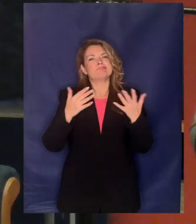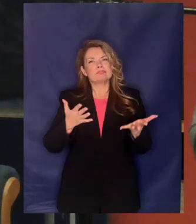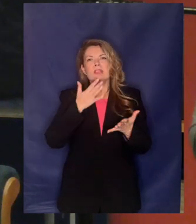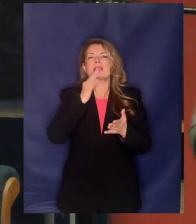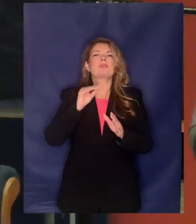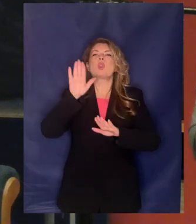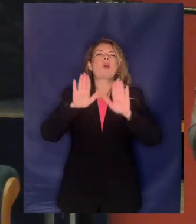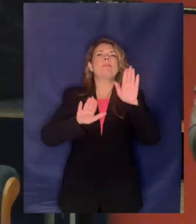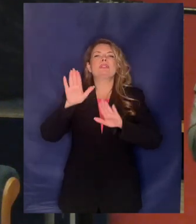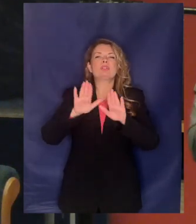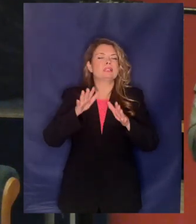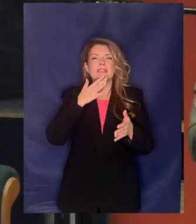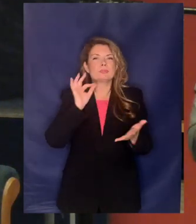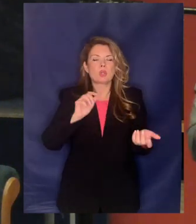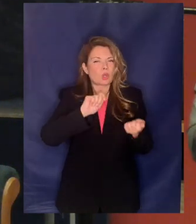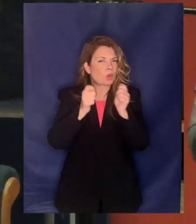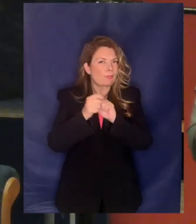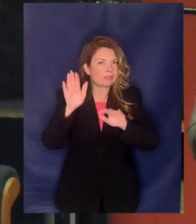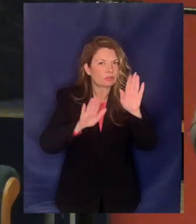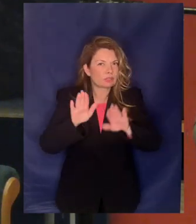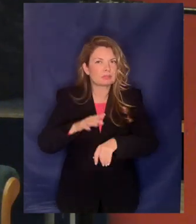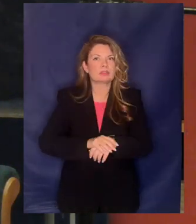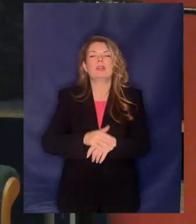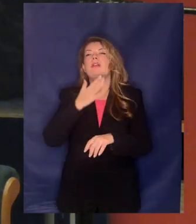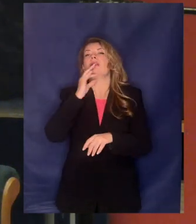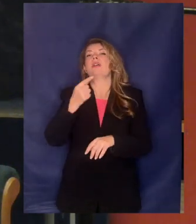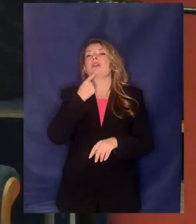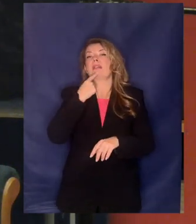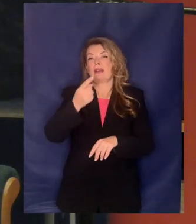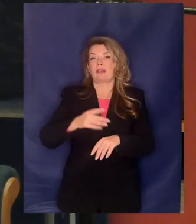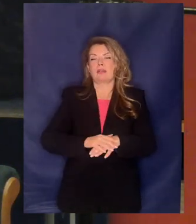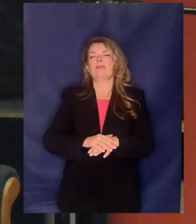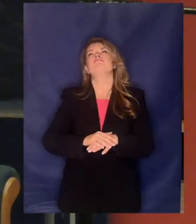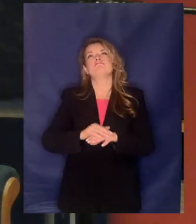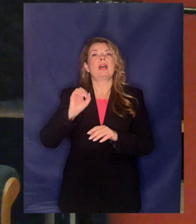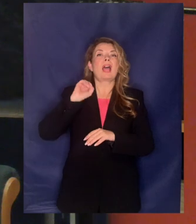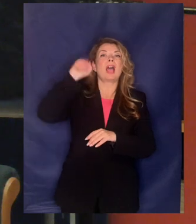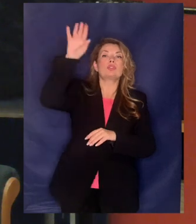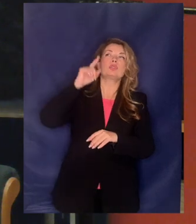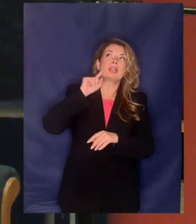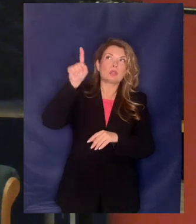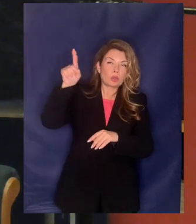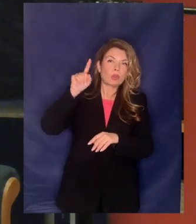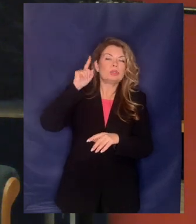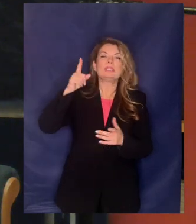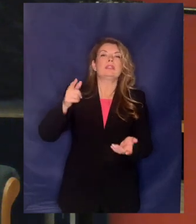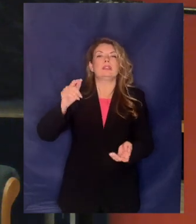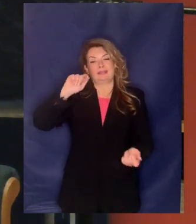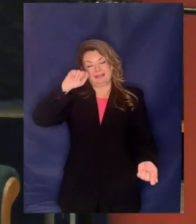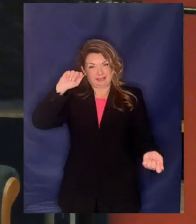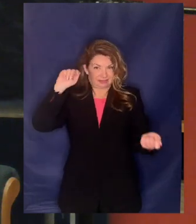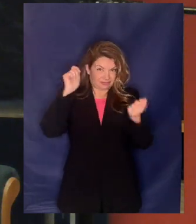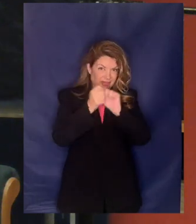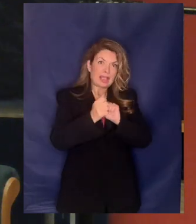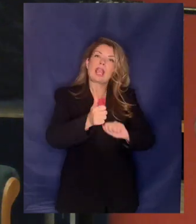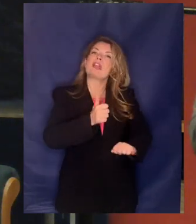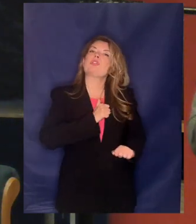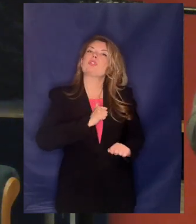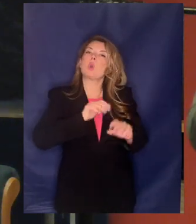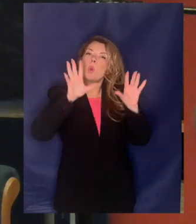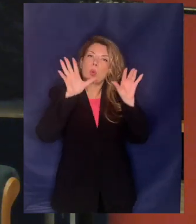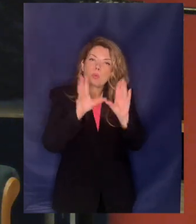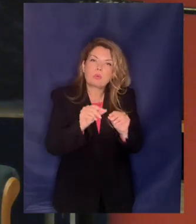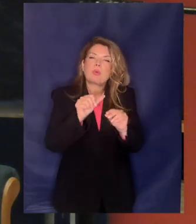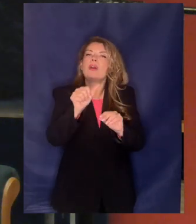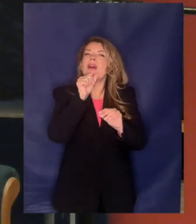μετοχοποίησης ήταν ένας ήταν αυτός που έλεγε τότε η διεθνής πρακτική να ιδιωτικοποιήσουμε την κατανάλωση και